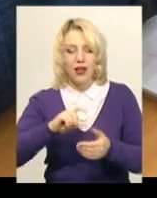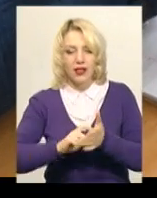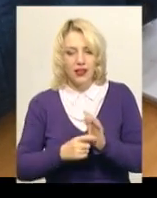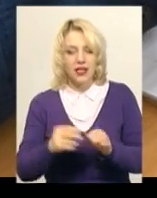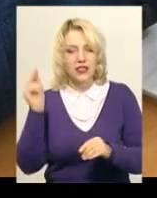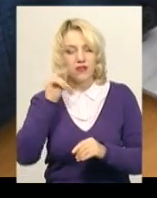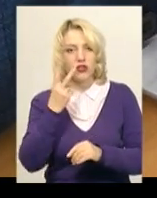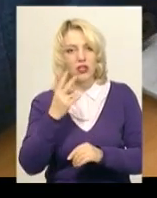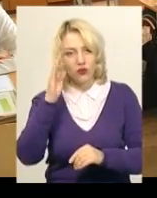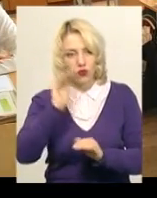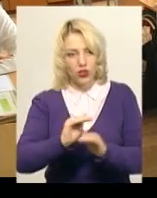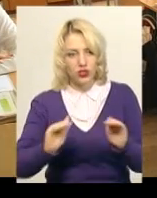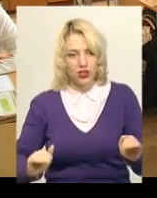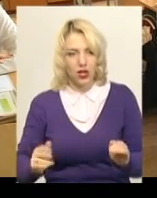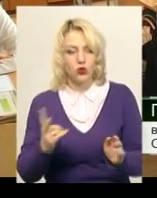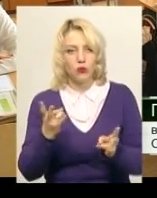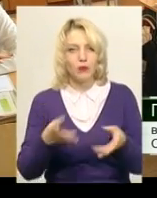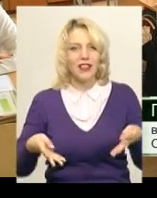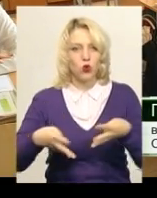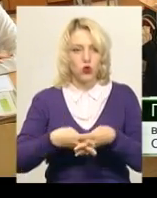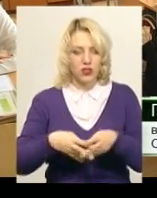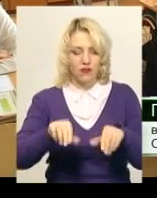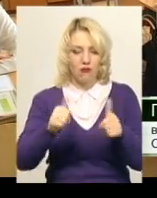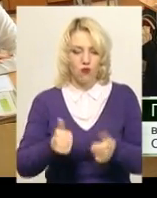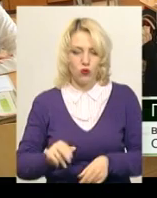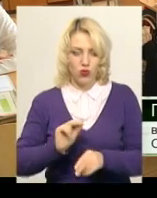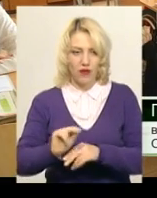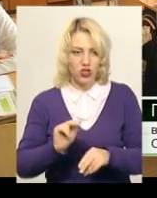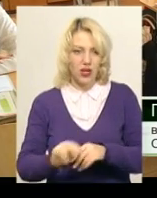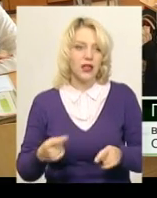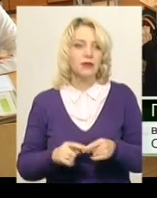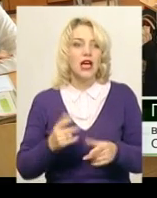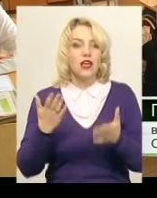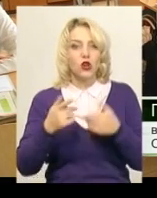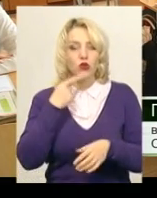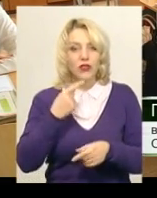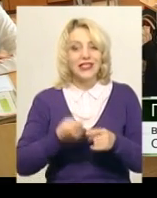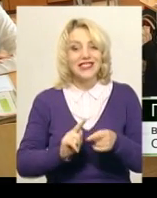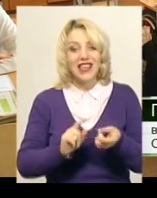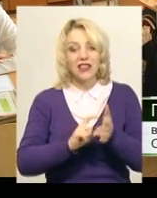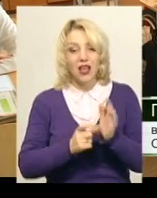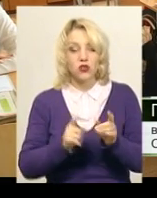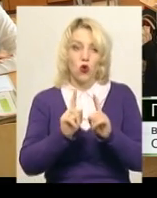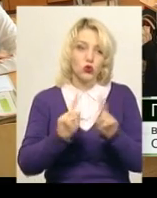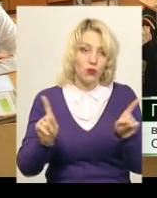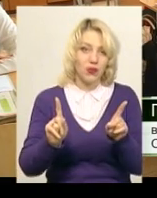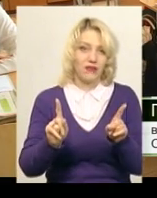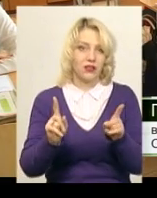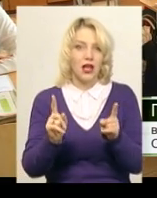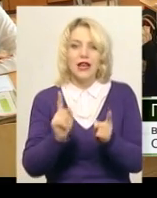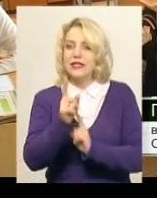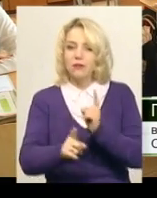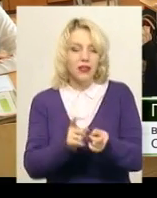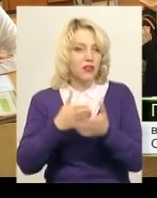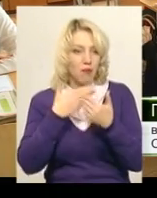інклюзивної форми навчання. Якщо говорити про цей клас, в якому ми зараз знаходимося, то особливих змін немає. Тому